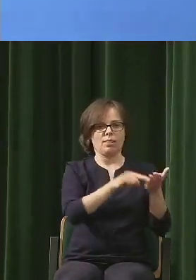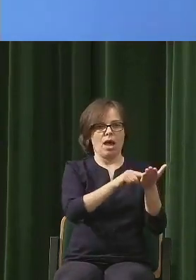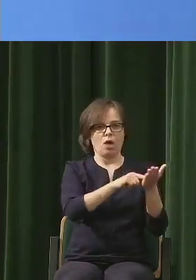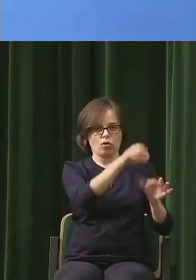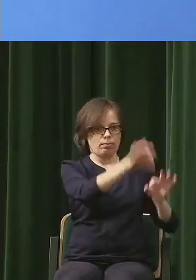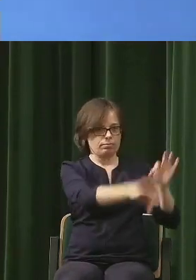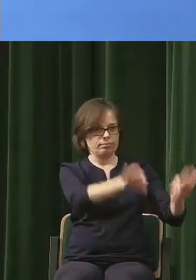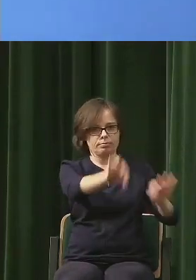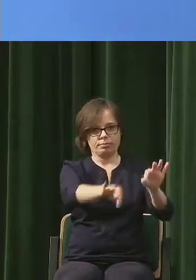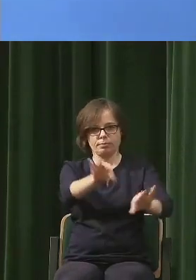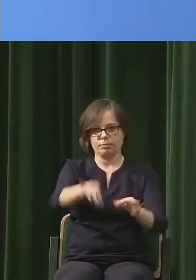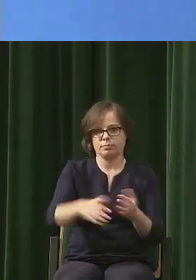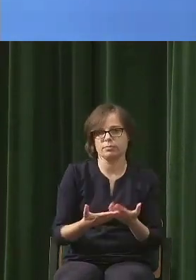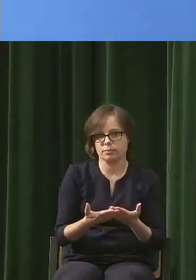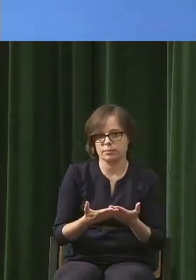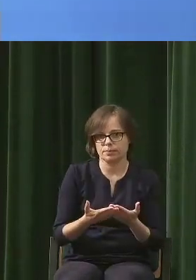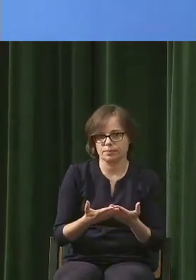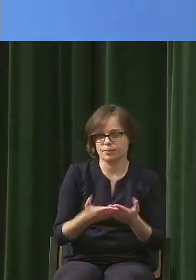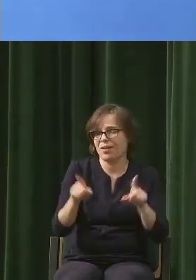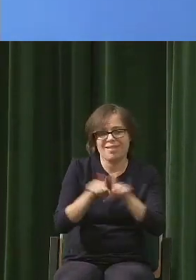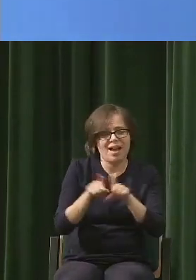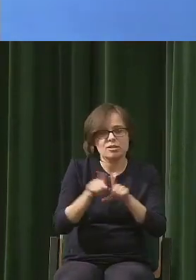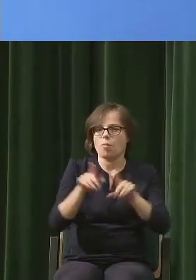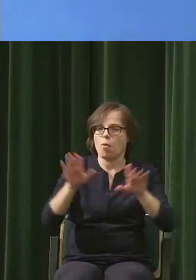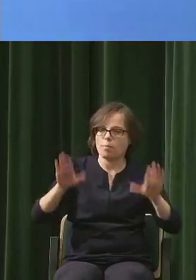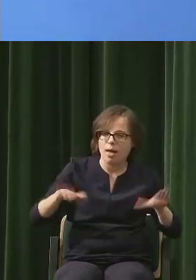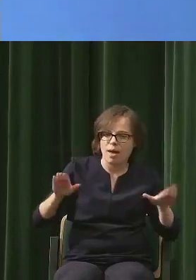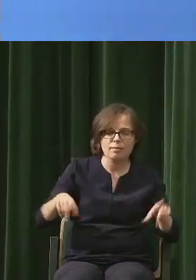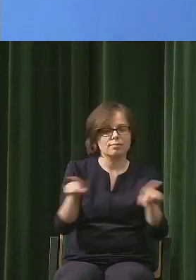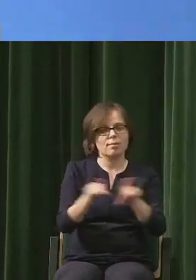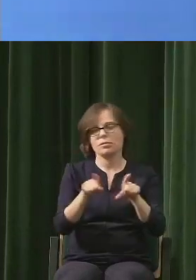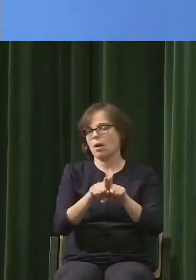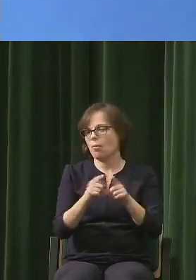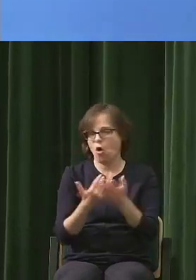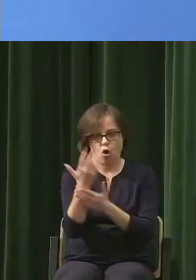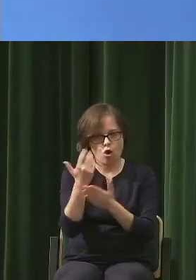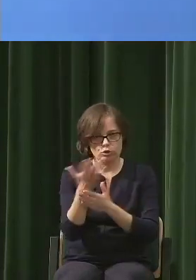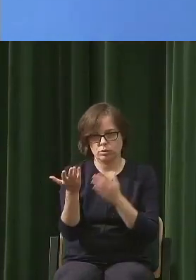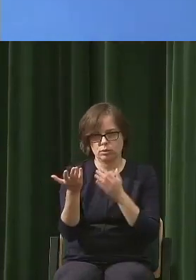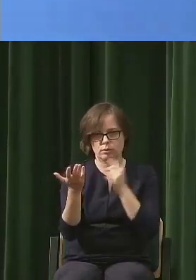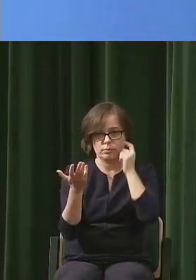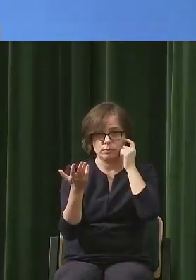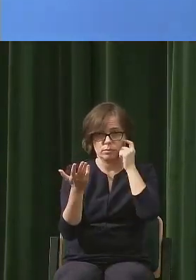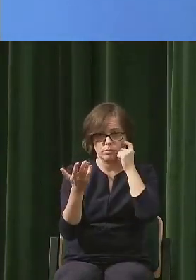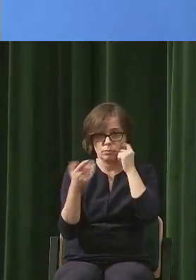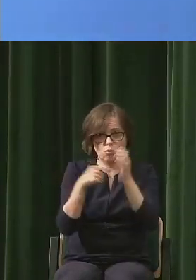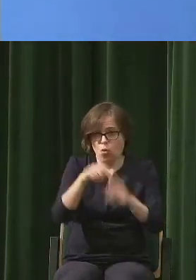roślin. To, że każdy żywy próbuje jakby